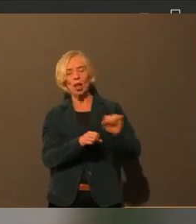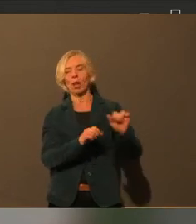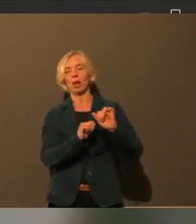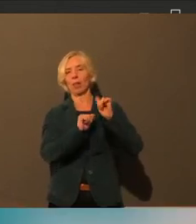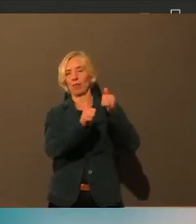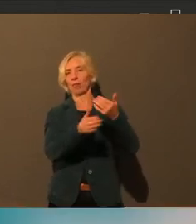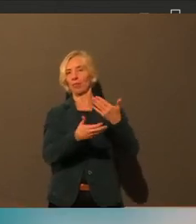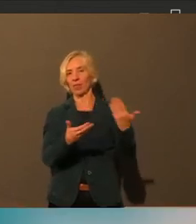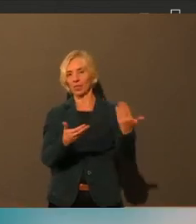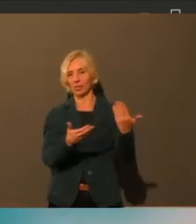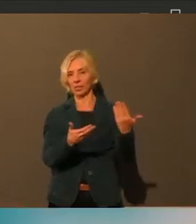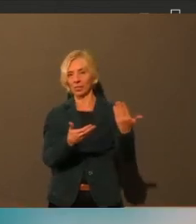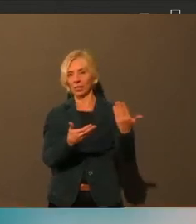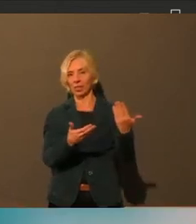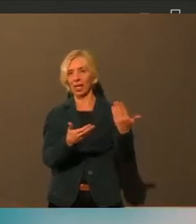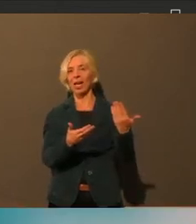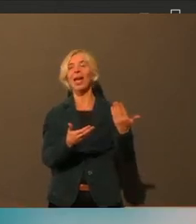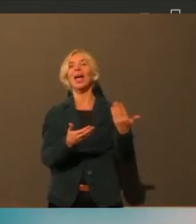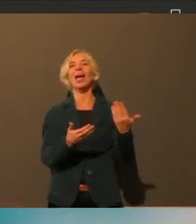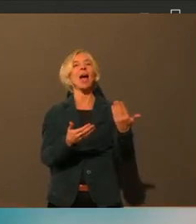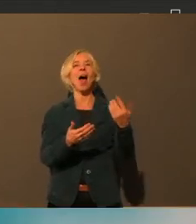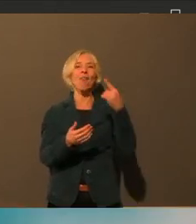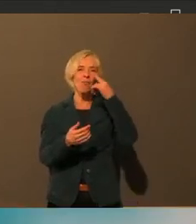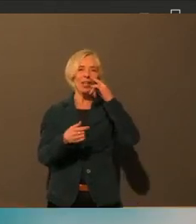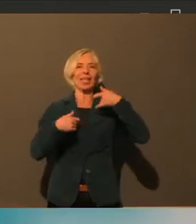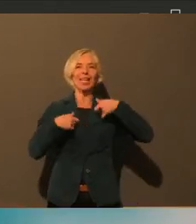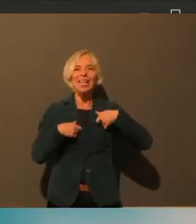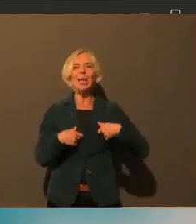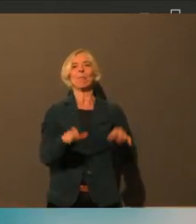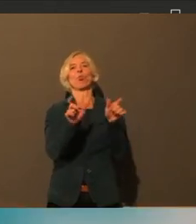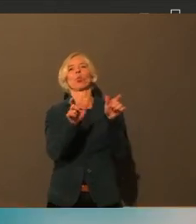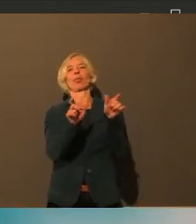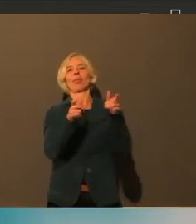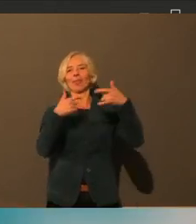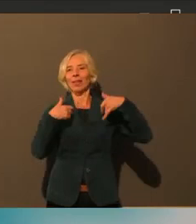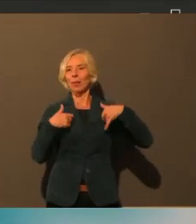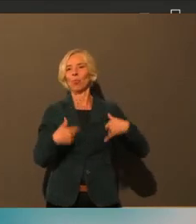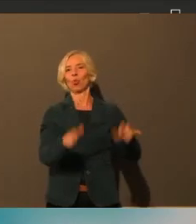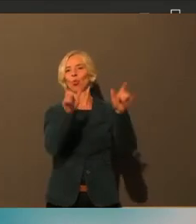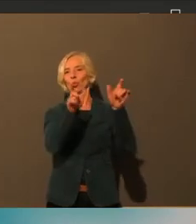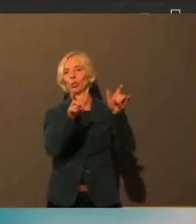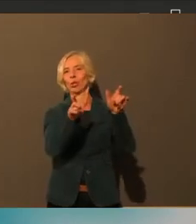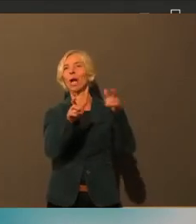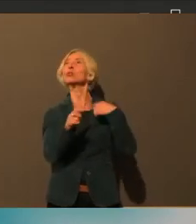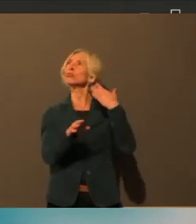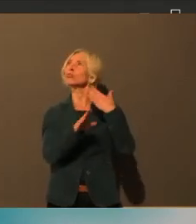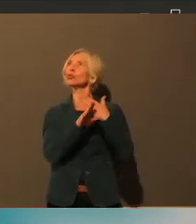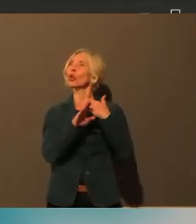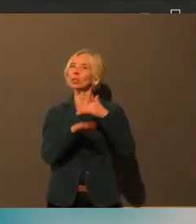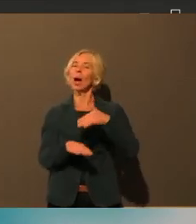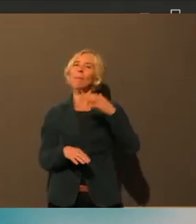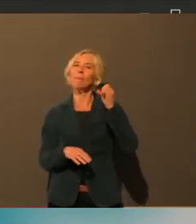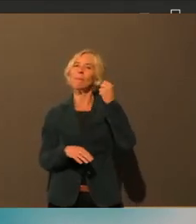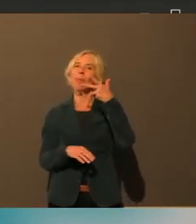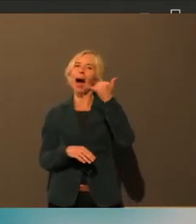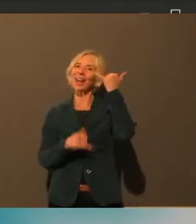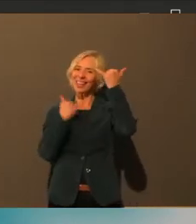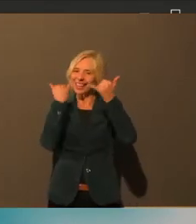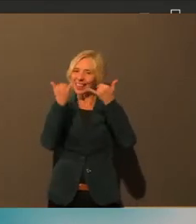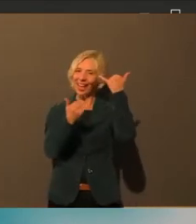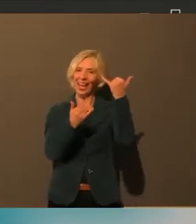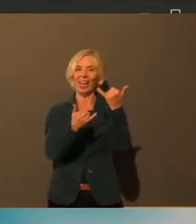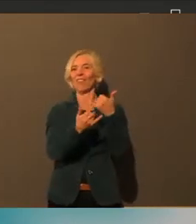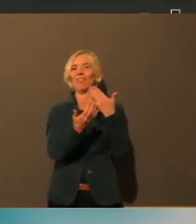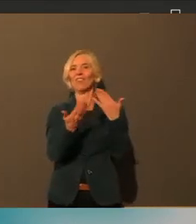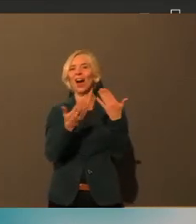Immunsystem einfach ein bisschen besser funktioniert. Ich habe jetzt ein paar Ideen. Zum einen könnte man zum